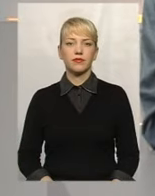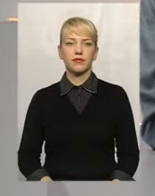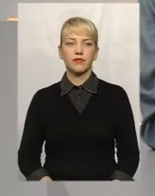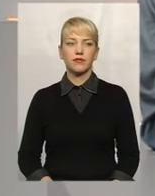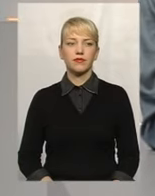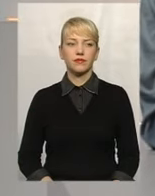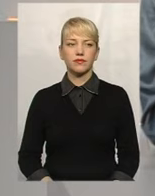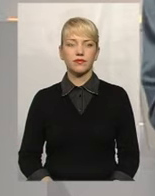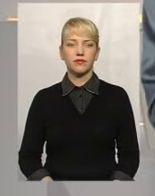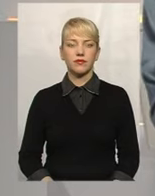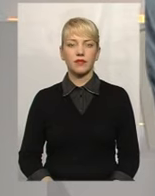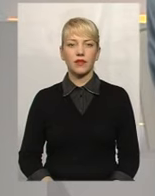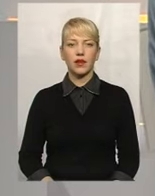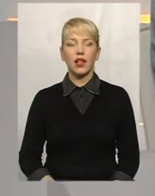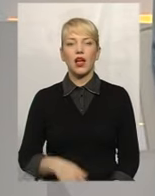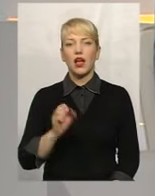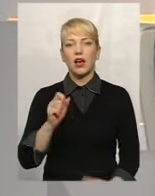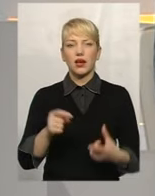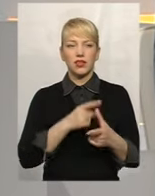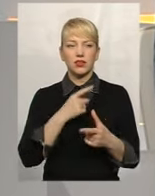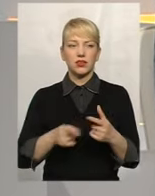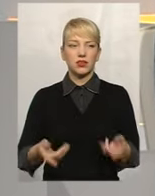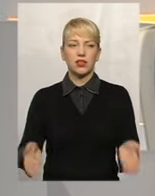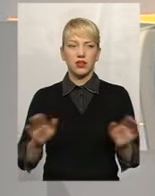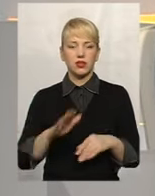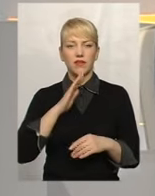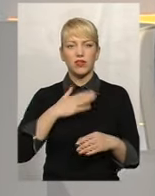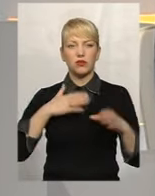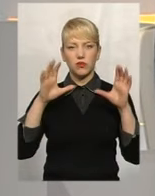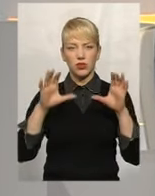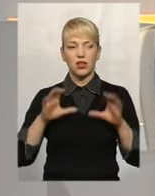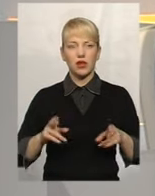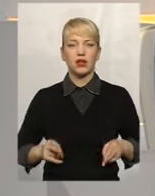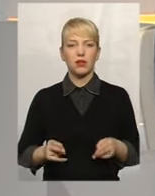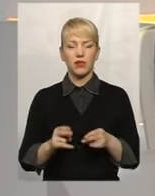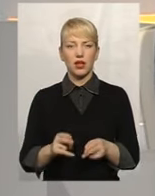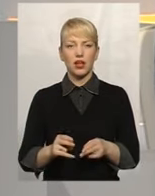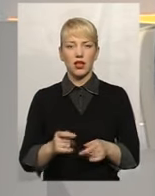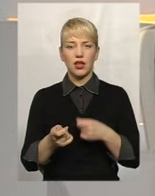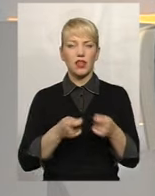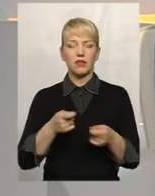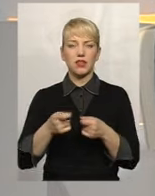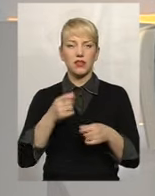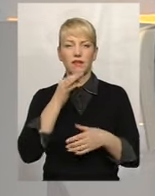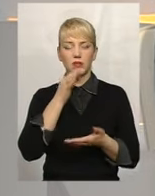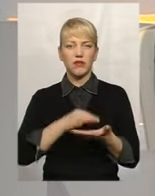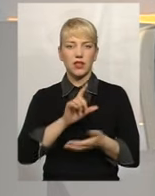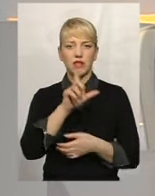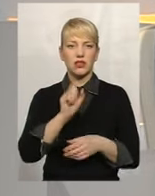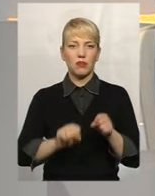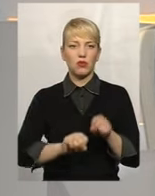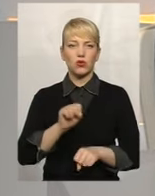Пан Віталій, все-таки, а чи залишилося в нашому законодавстві кримінальна і адміністративна відповідальність за